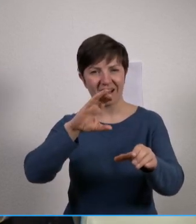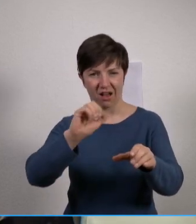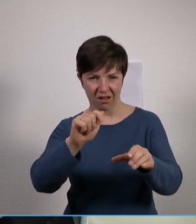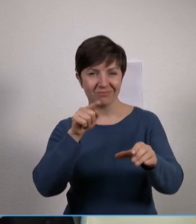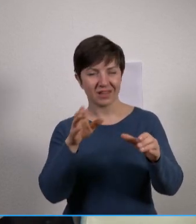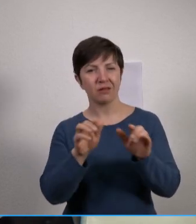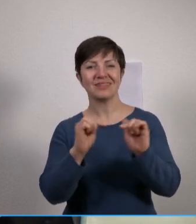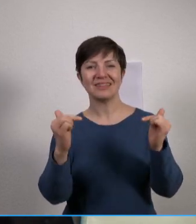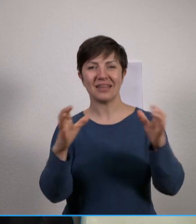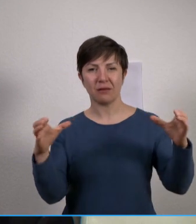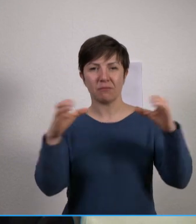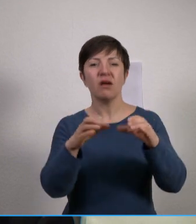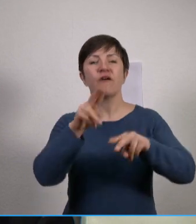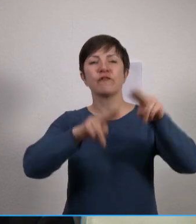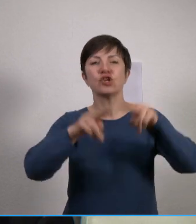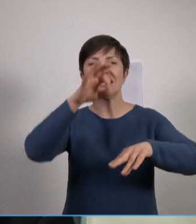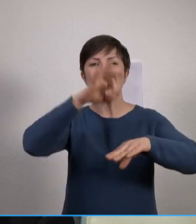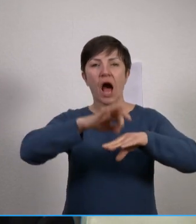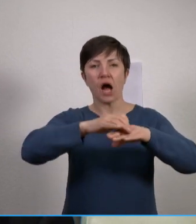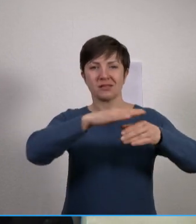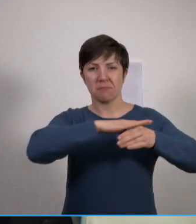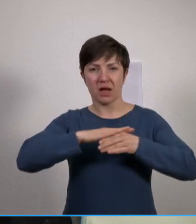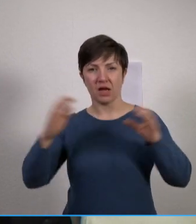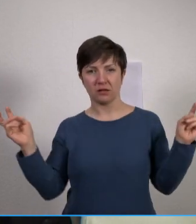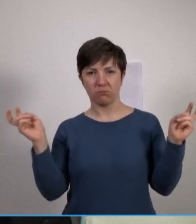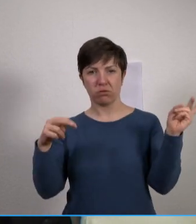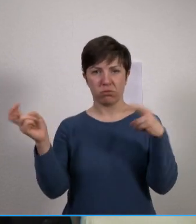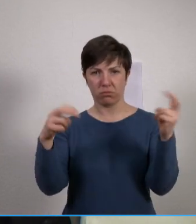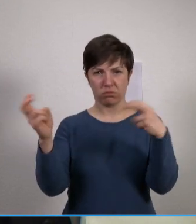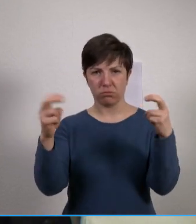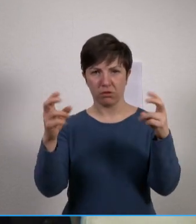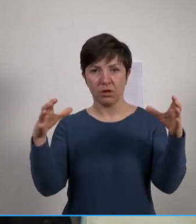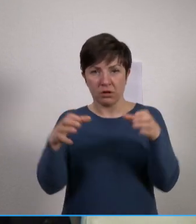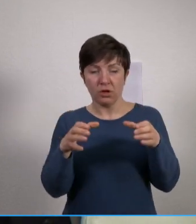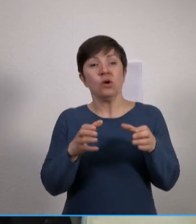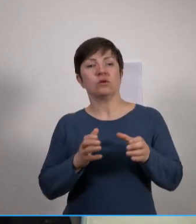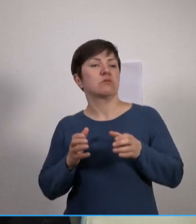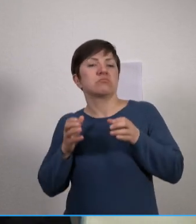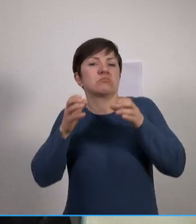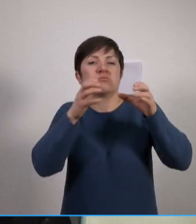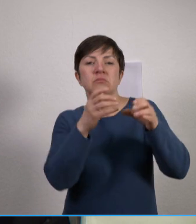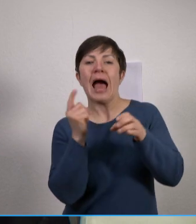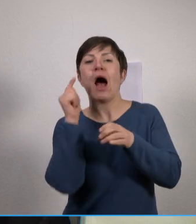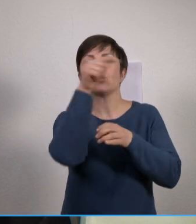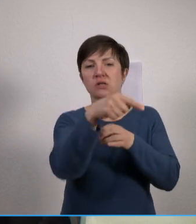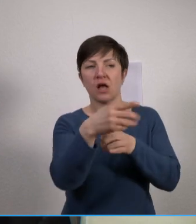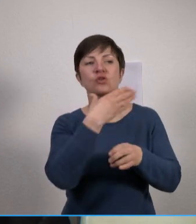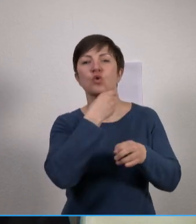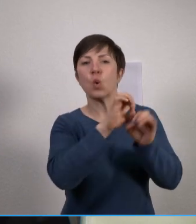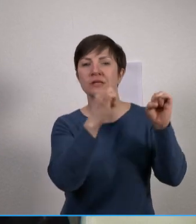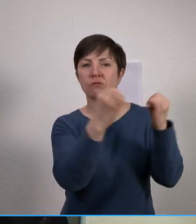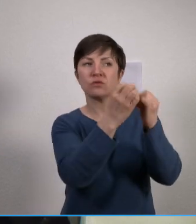Katastrophengebieten. Welche Erfahrungen haben Sie bislang mit Einsätzen im Ausland gesammelt, wo ja überall Notsituationen,